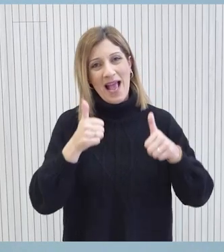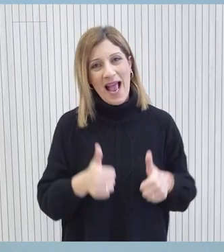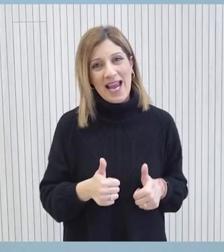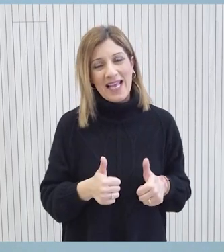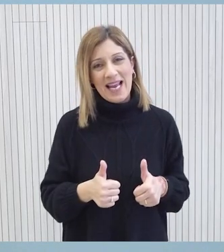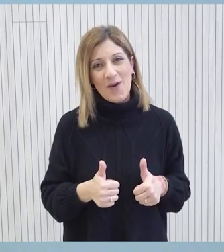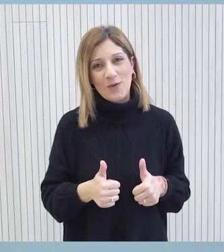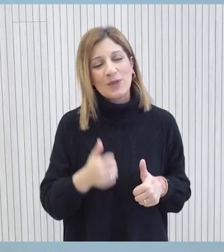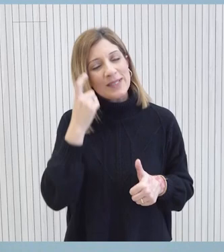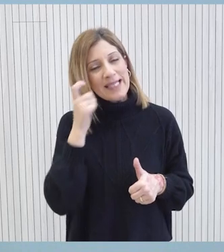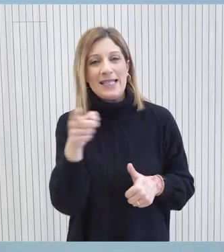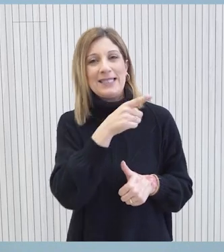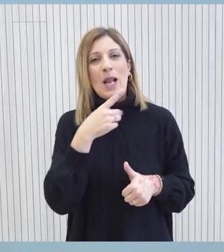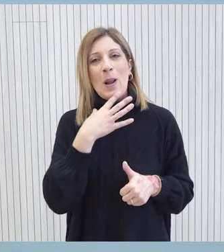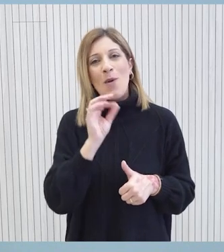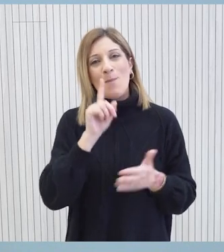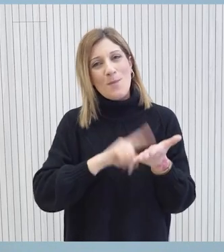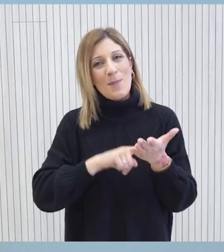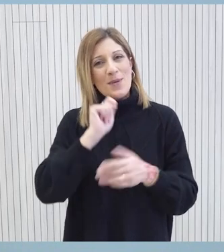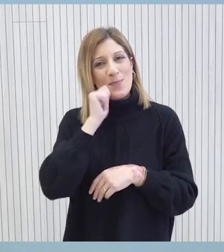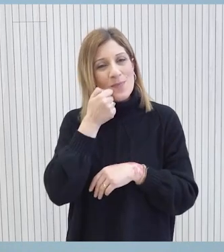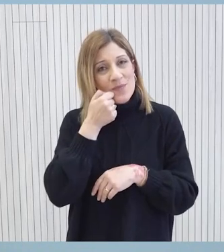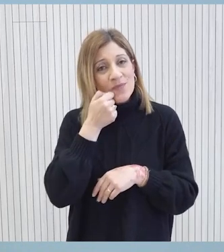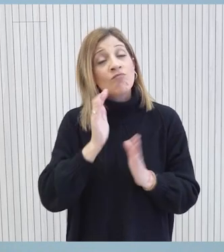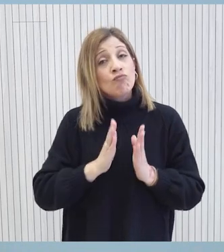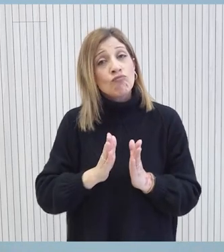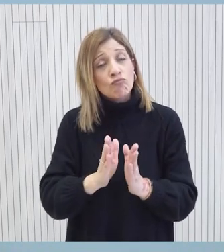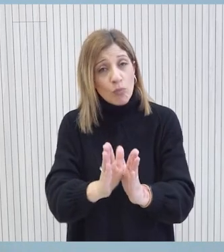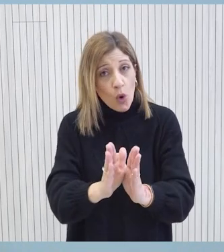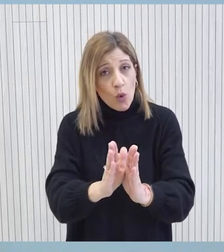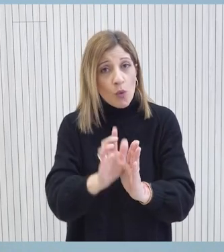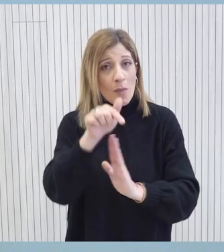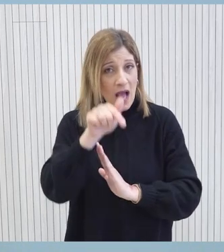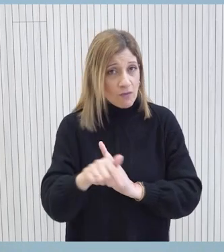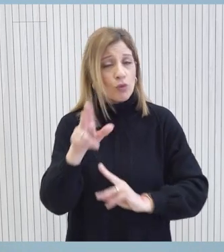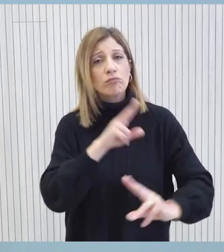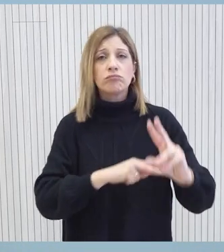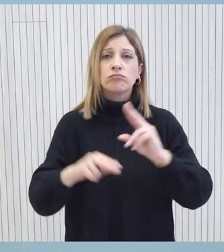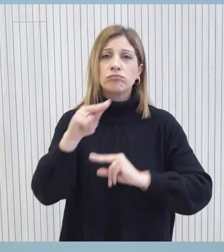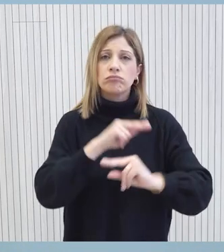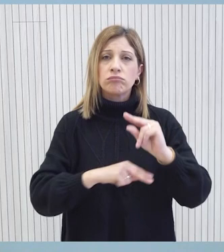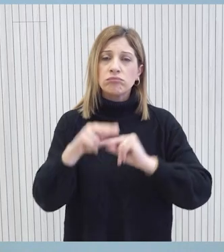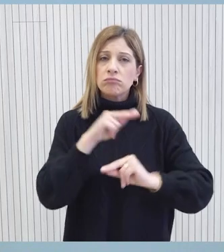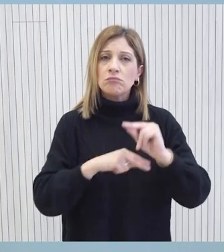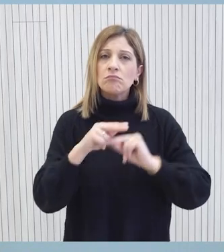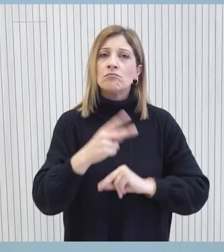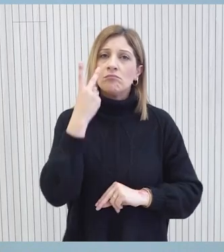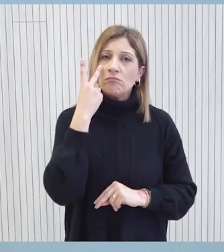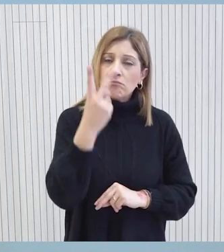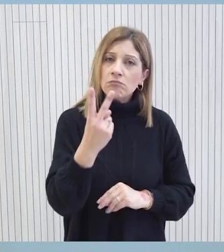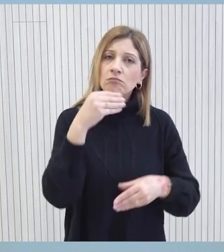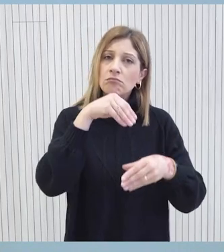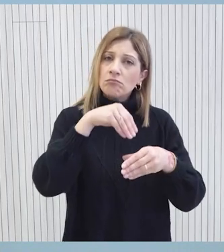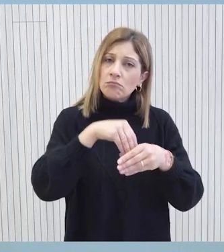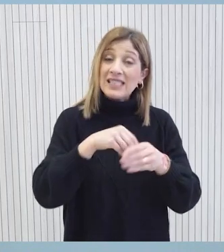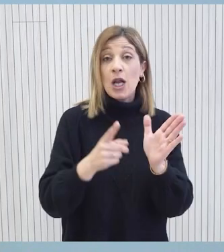βέβαιος ότι αντιλαμβάνεστε τους λόγους. Είναι σε πολύ προχωρημένο στάδιο αυτή η διεργασία με την συνδρομή και